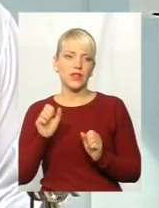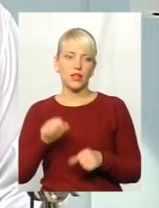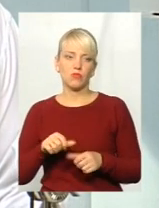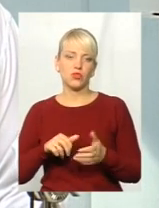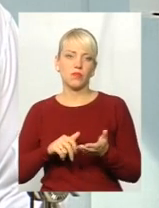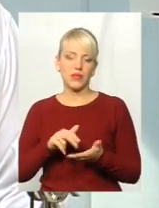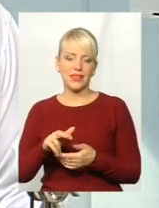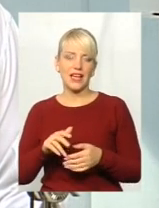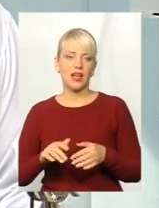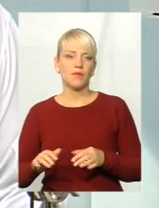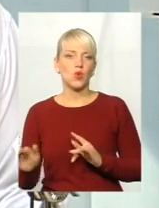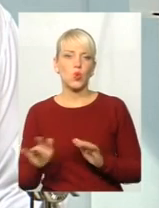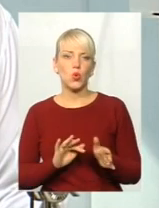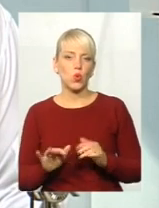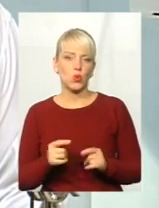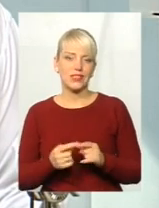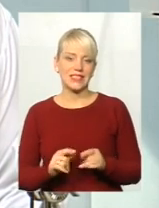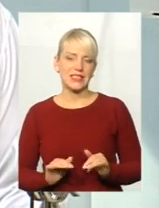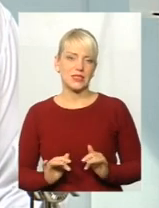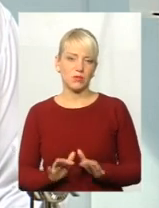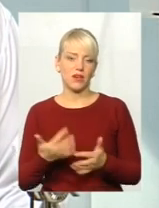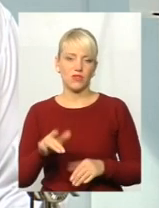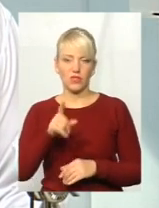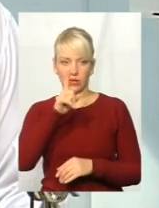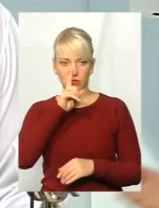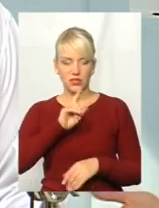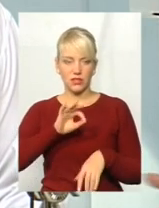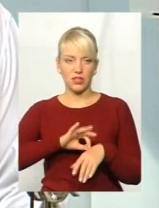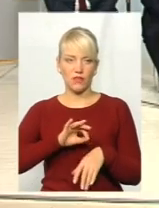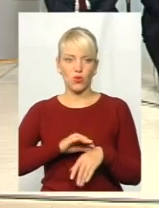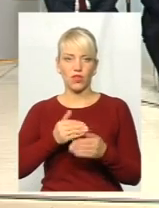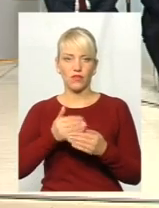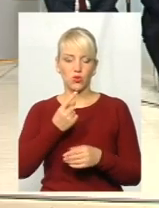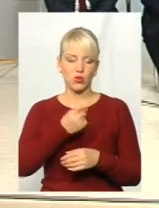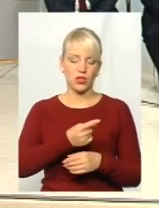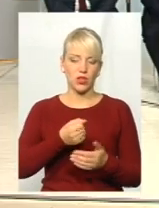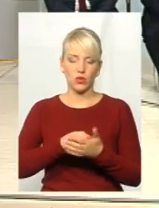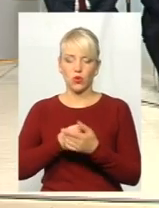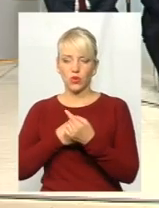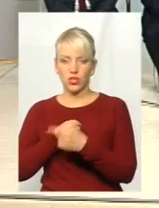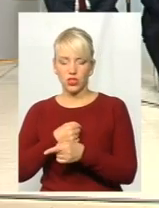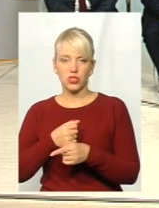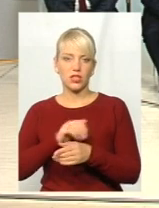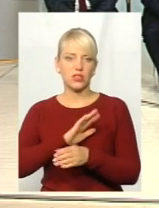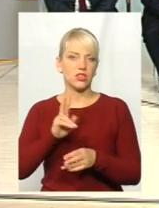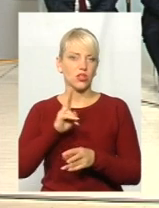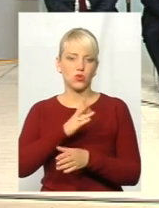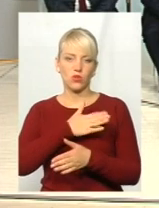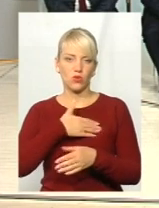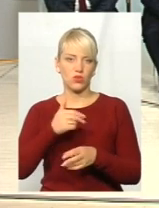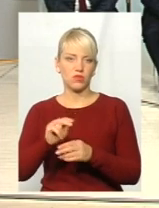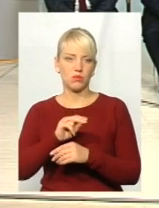рух цій справі, так як вже майже місяць хворий від одних до інших, і ніхто не береться виправляти те.